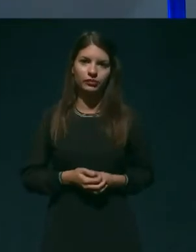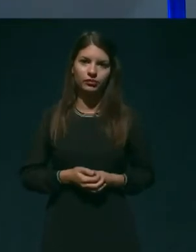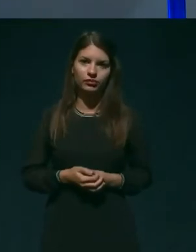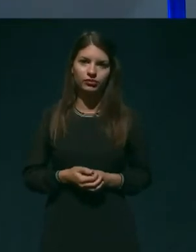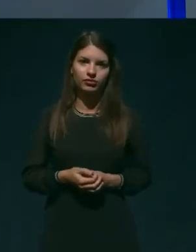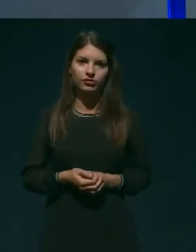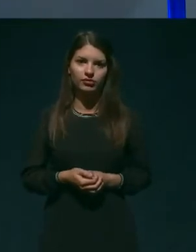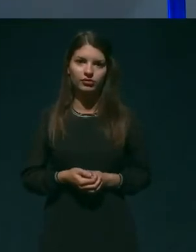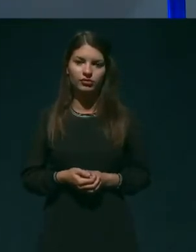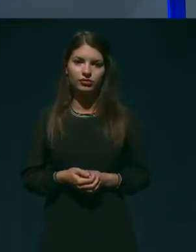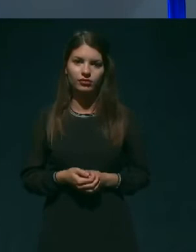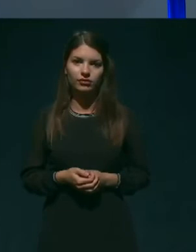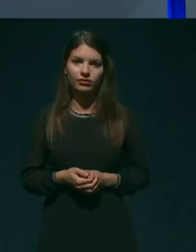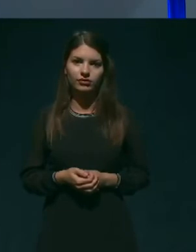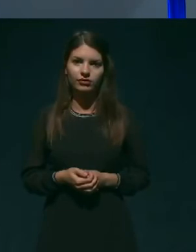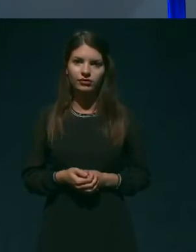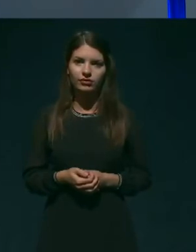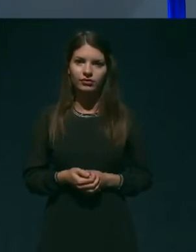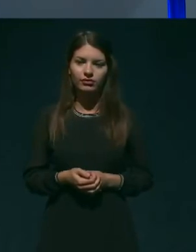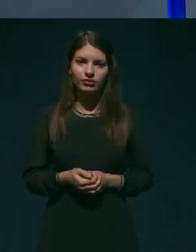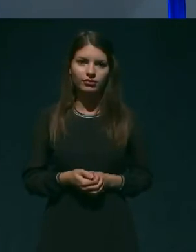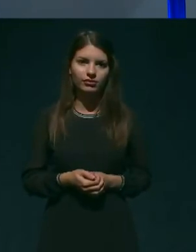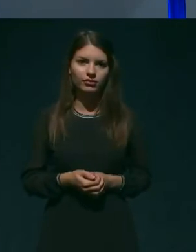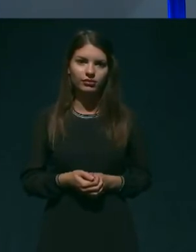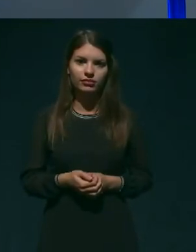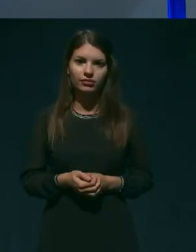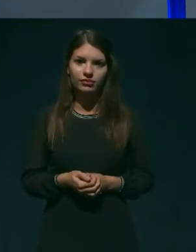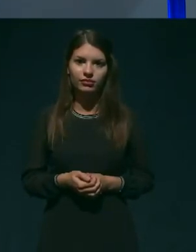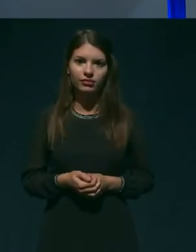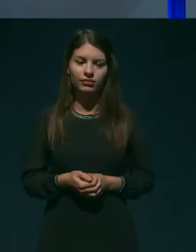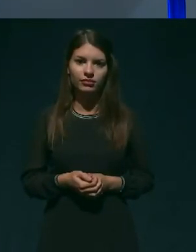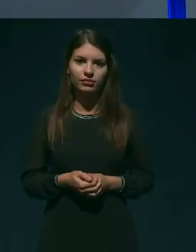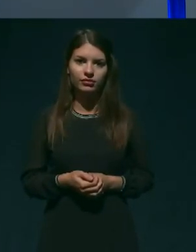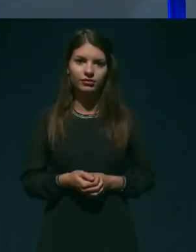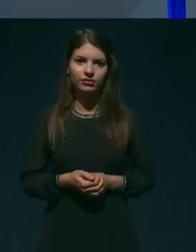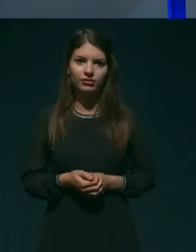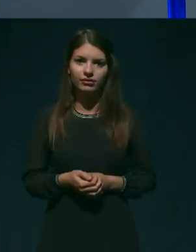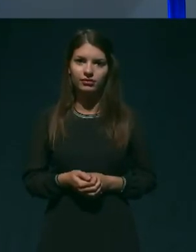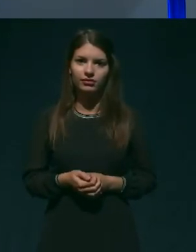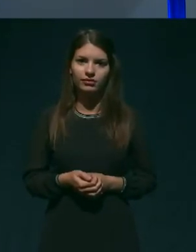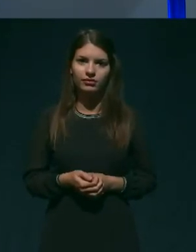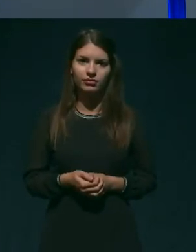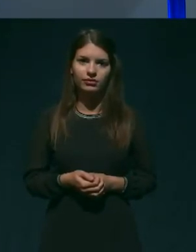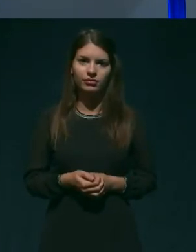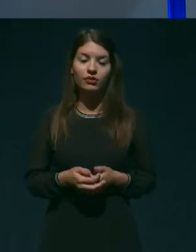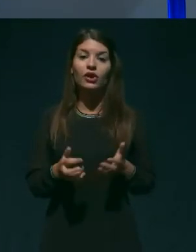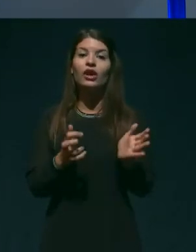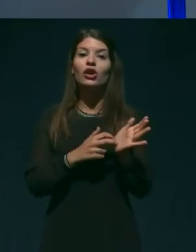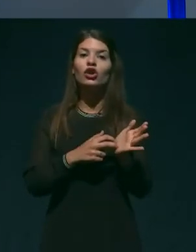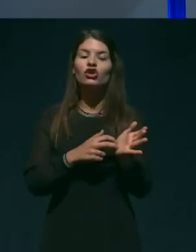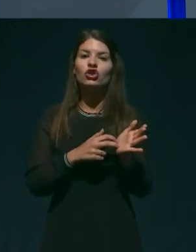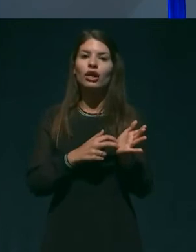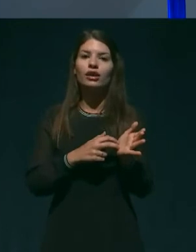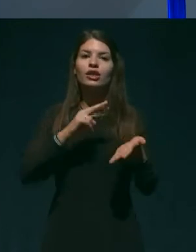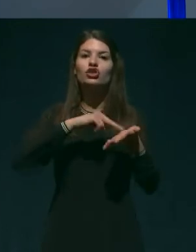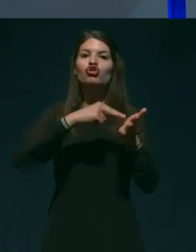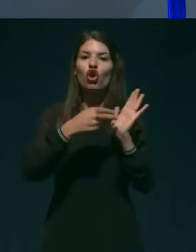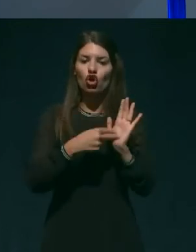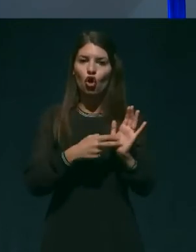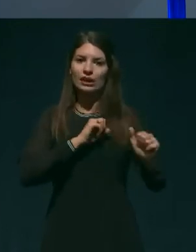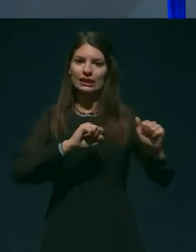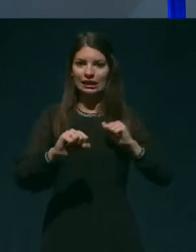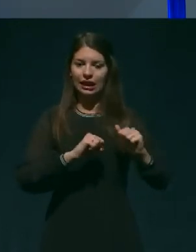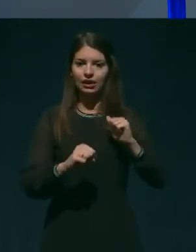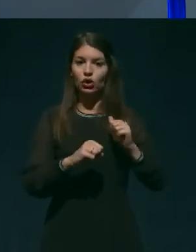Če še eno vprašanje, pa ja, upravljati še za. Še strokovni direktor splošne bolnihnihce celje.